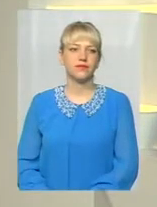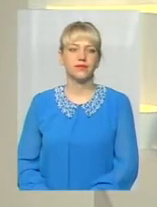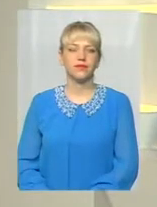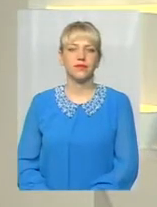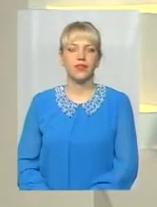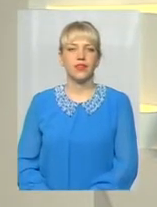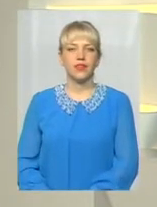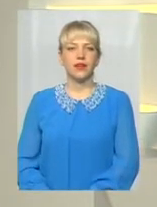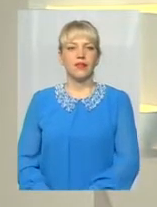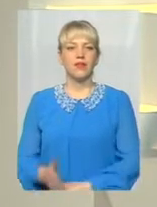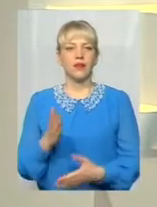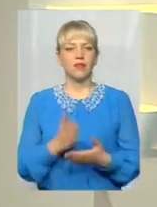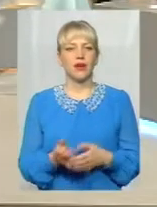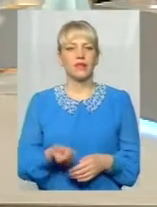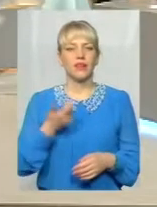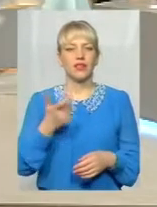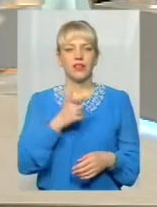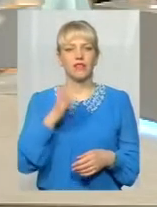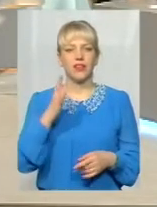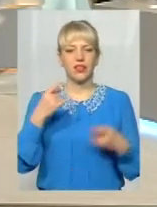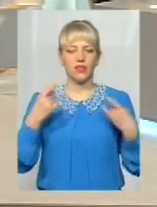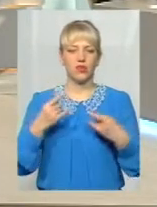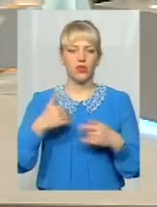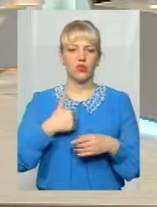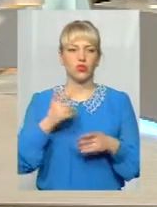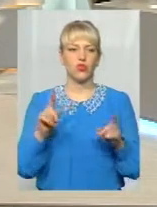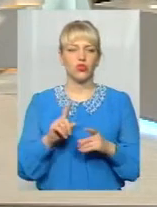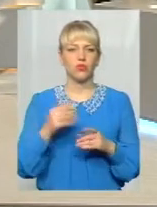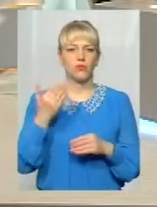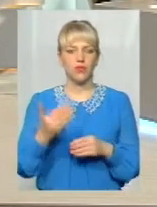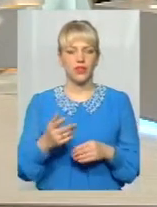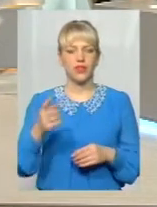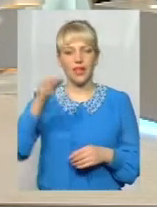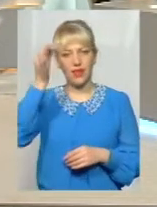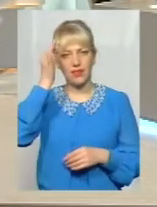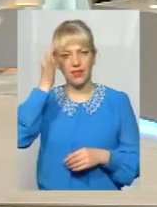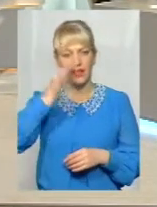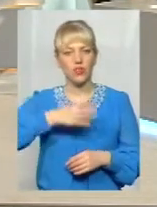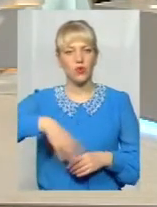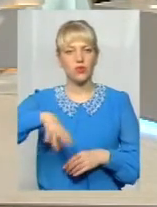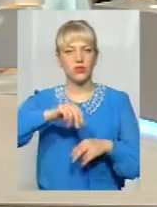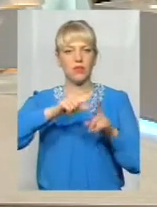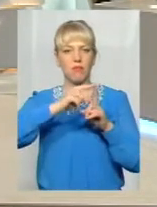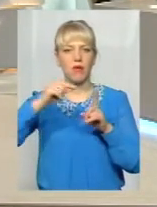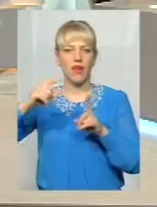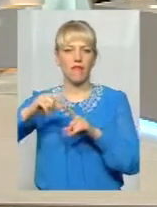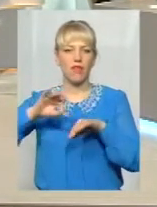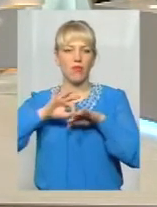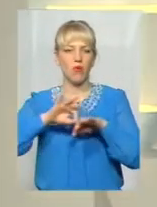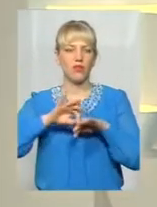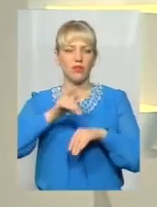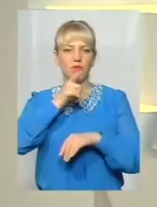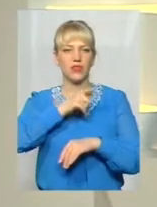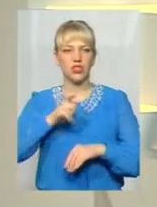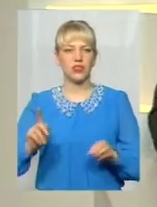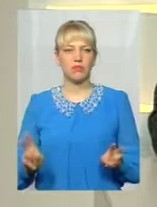Пане Андрію, маємо ще декілька хвилин ефіру. Дуже хочу, щоб ви все ж таки ще раз нагадали усім правила поведінки під час пожежі